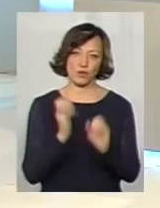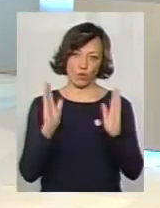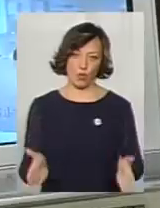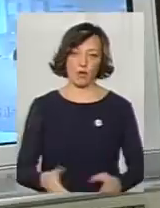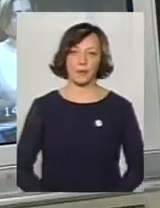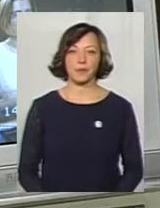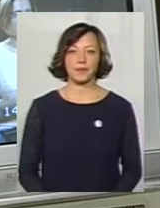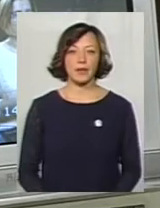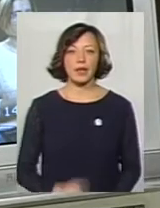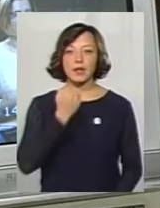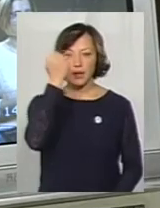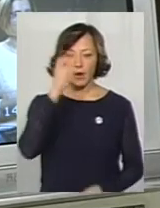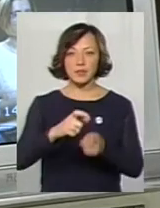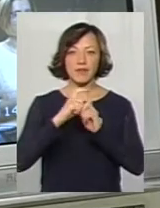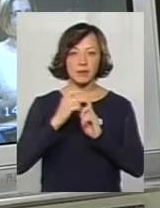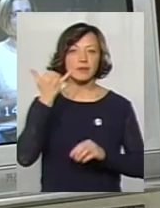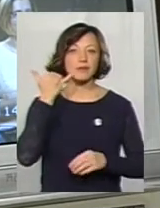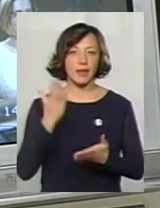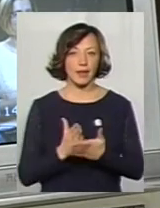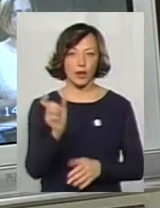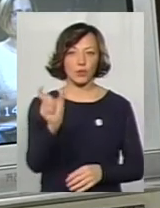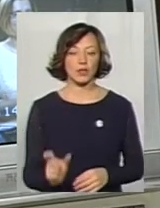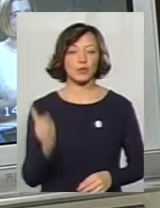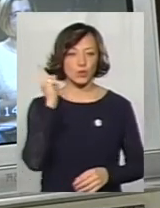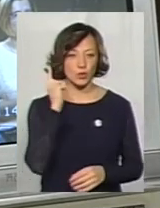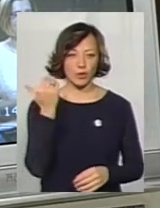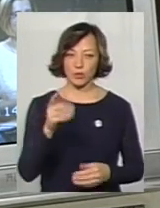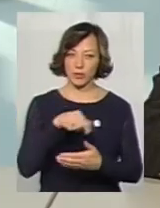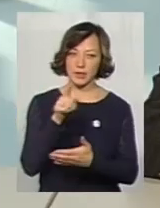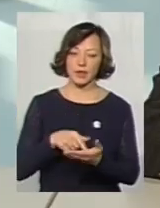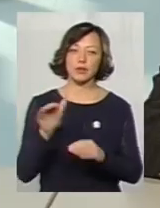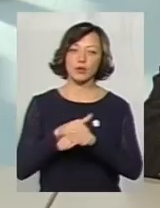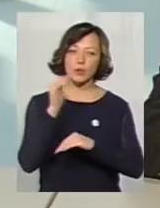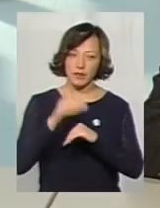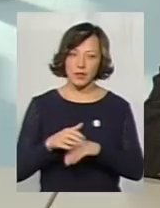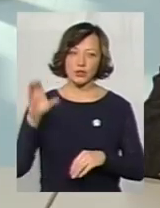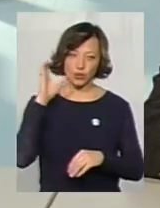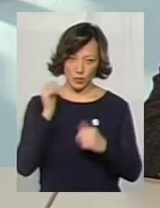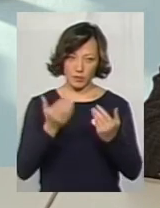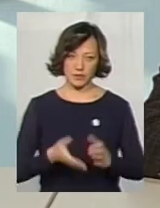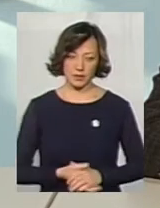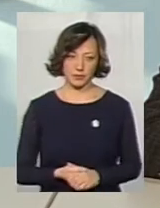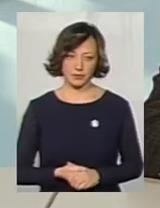Дякую за відповідь. У нас є на зв'язку телефонний глядач, давайте почуємо його питання. Добрий вечір, ви в ефірі, говоріть.